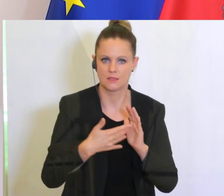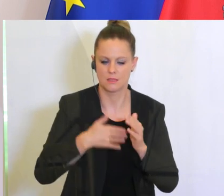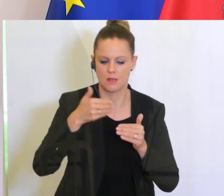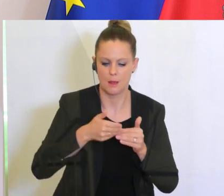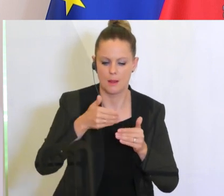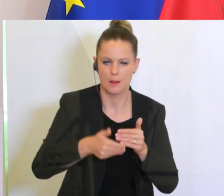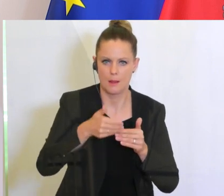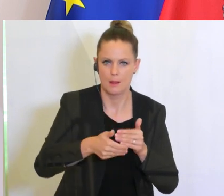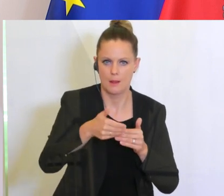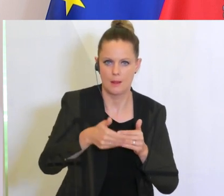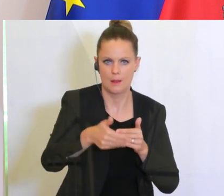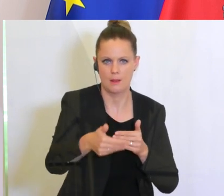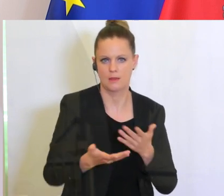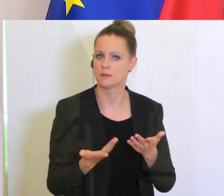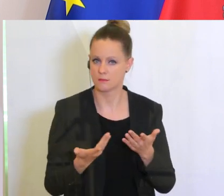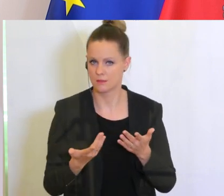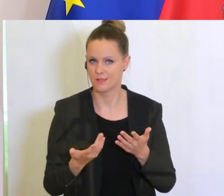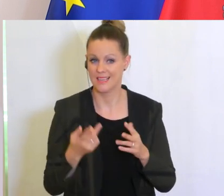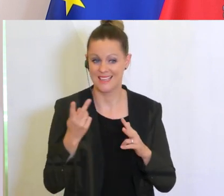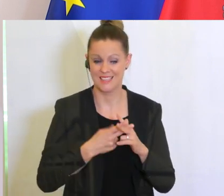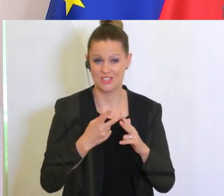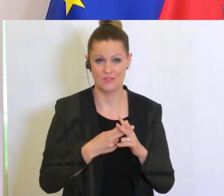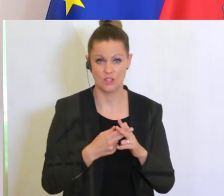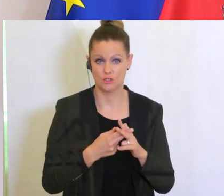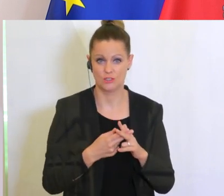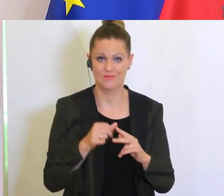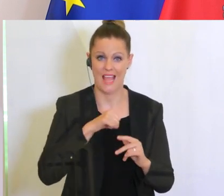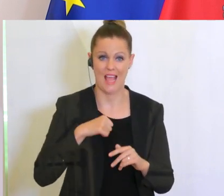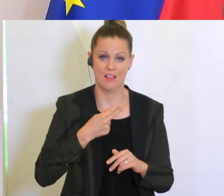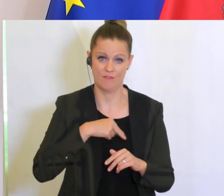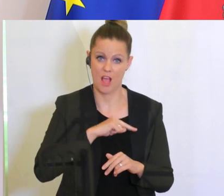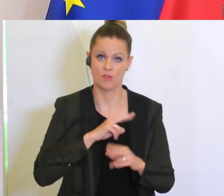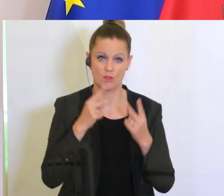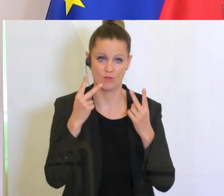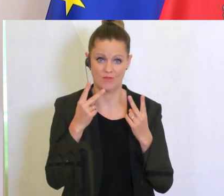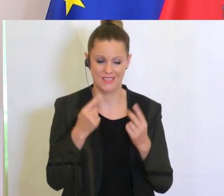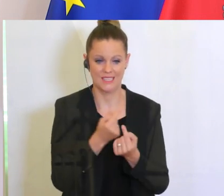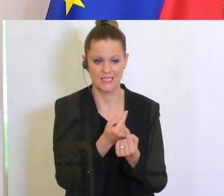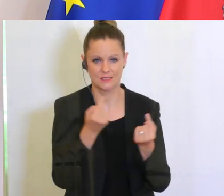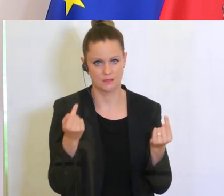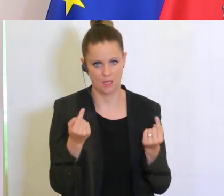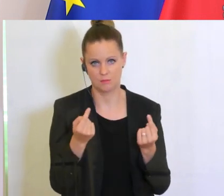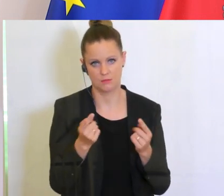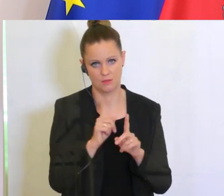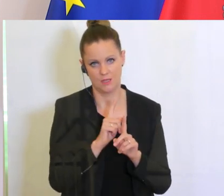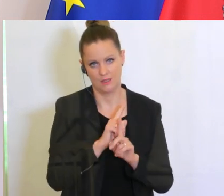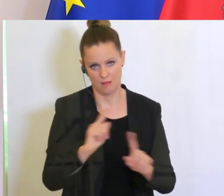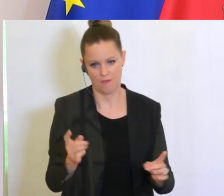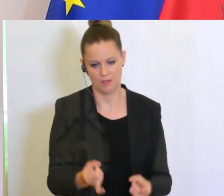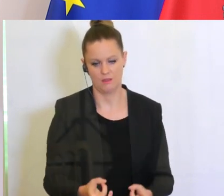Abständen und werden in der Zwischenzeit eigenverantwortlich dafür sorgen, dass sie sich nicht irgendwie in